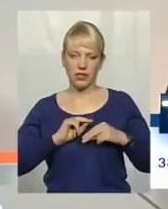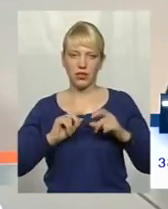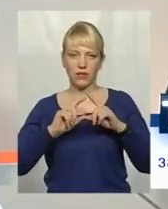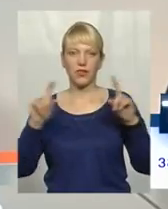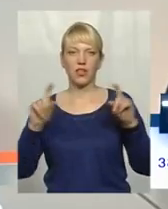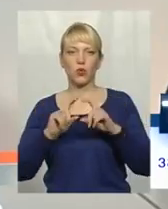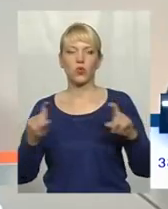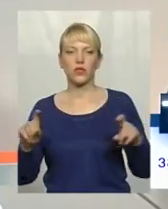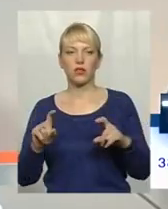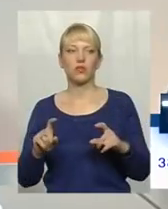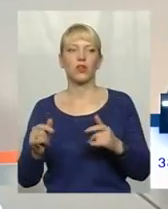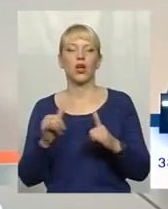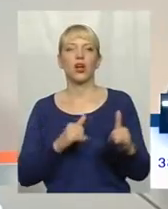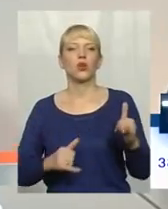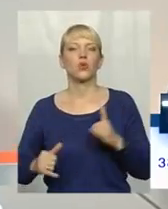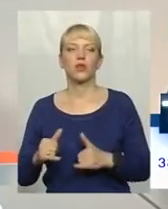скажімо так,